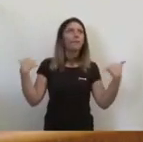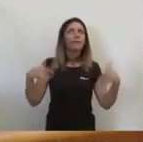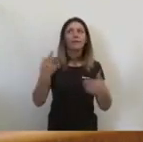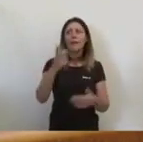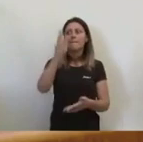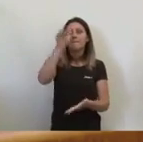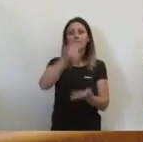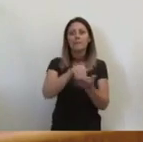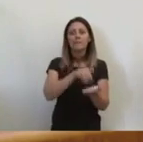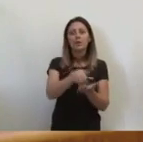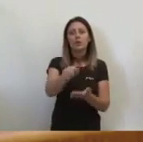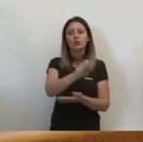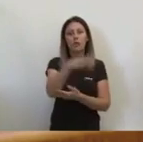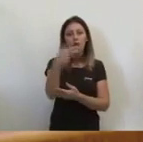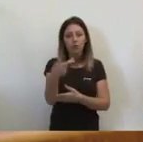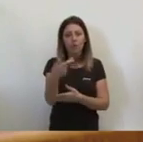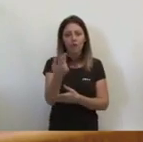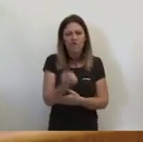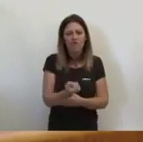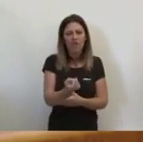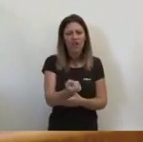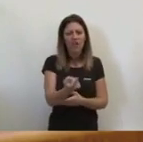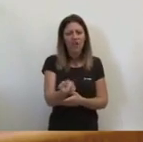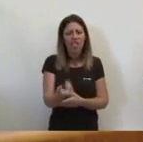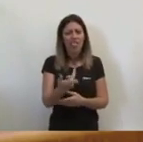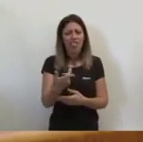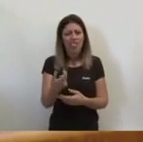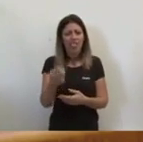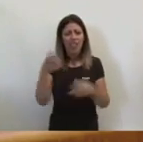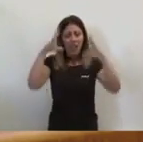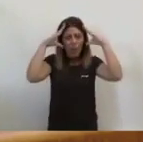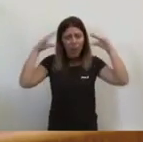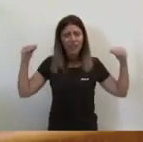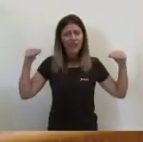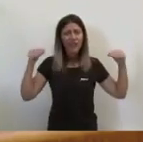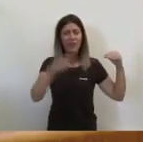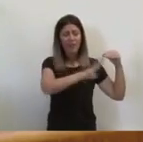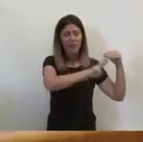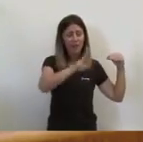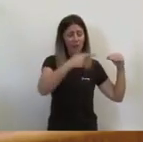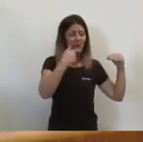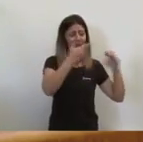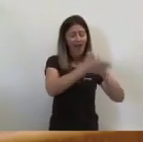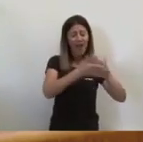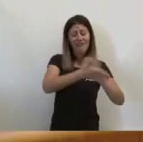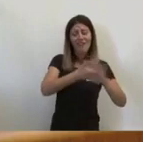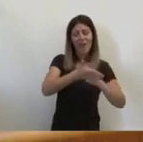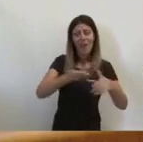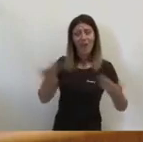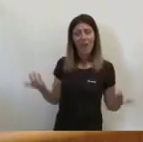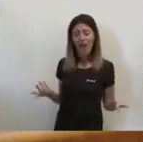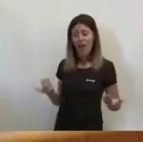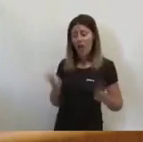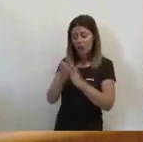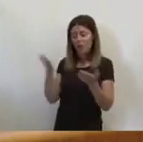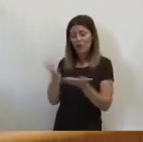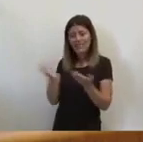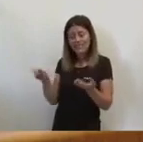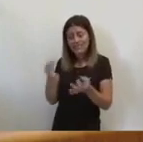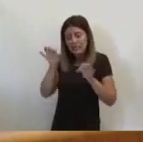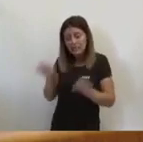milions d'euros en la caixa que segons la Guàrdia Civil el Partit Popular va traslladar els comptes del partit